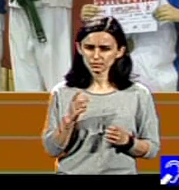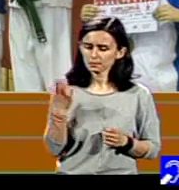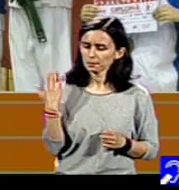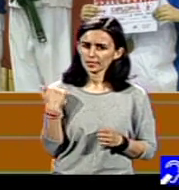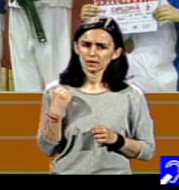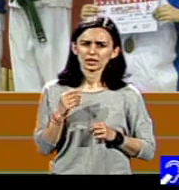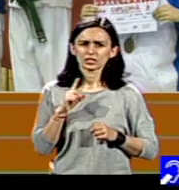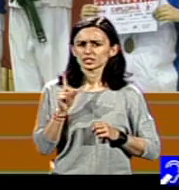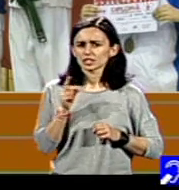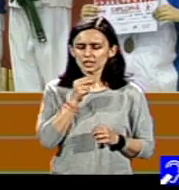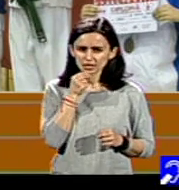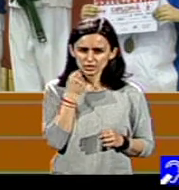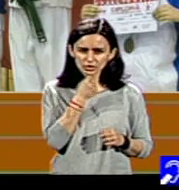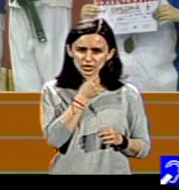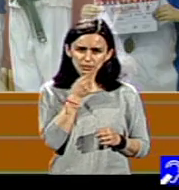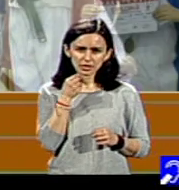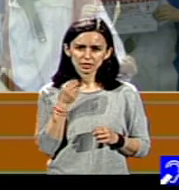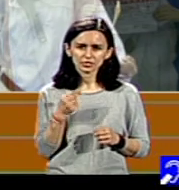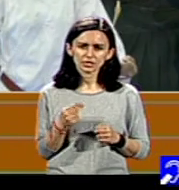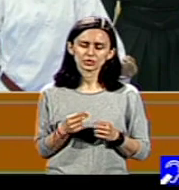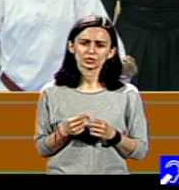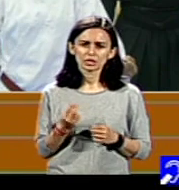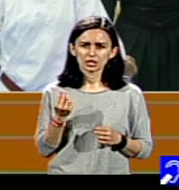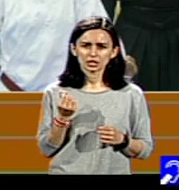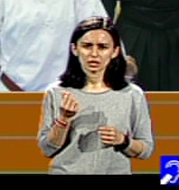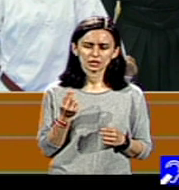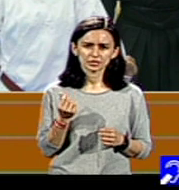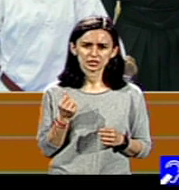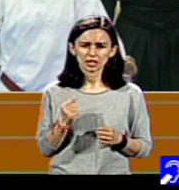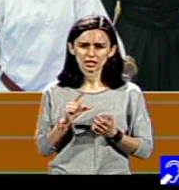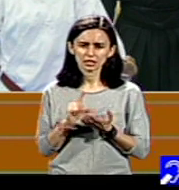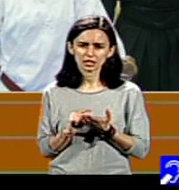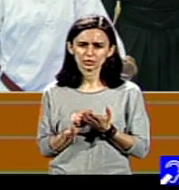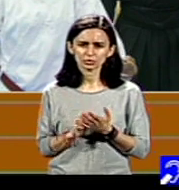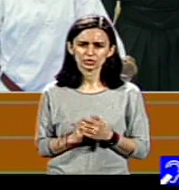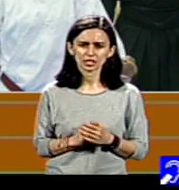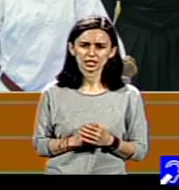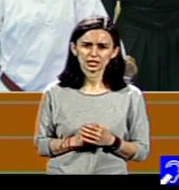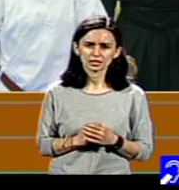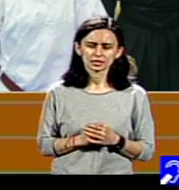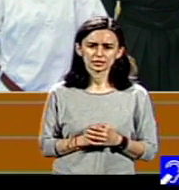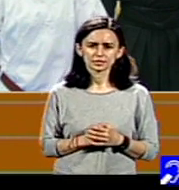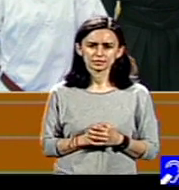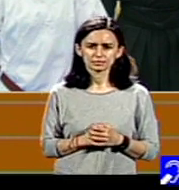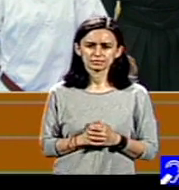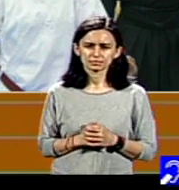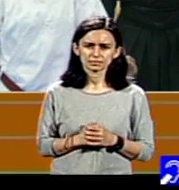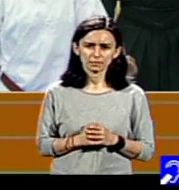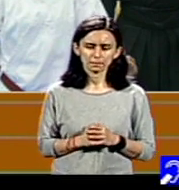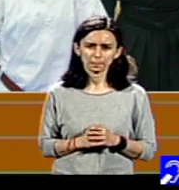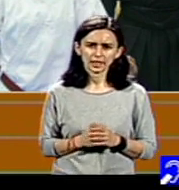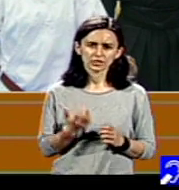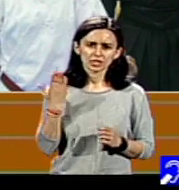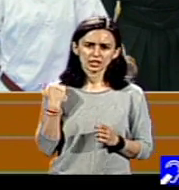fiscal sau de orice fel, practic, erau unitățile